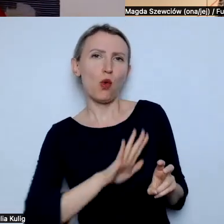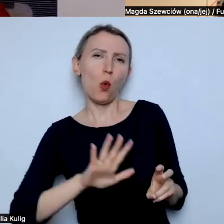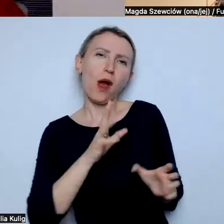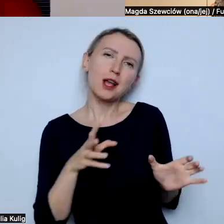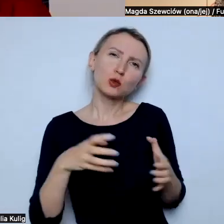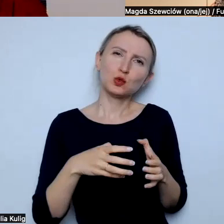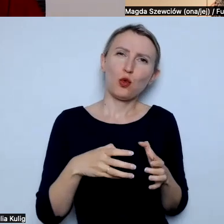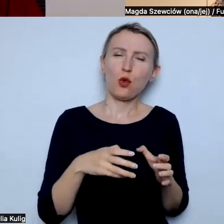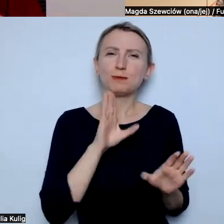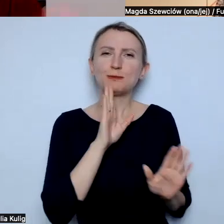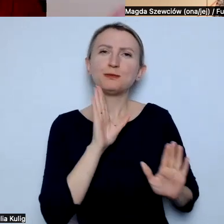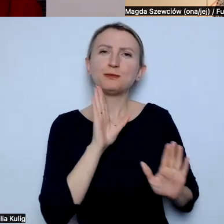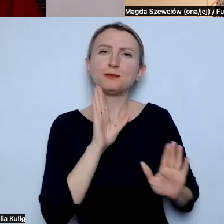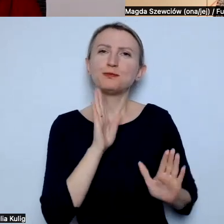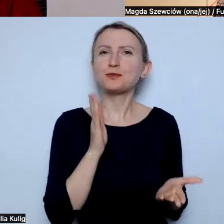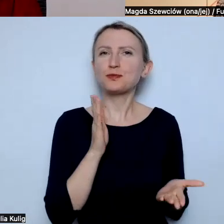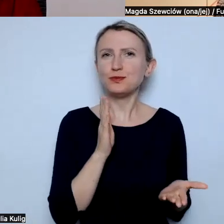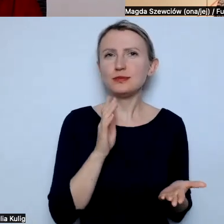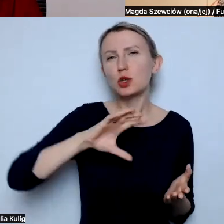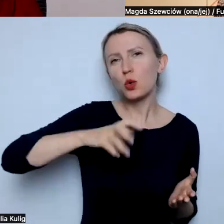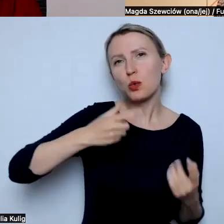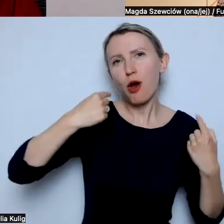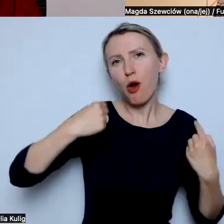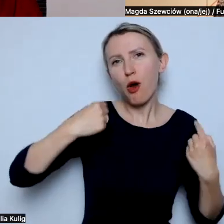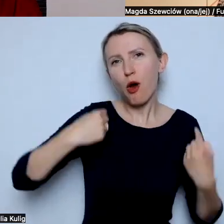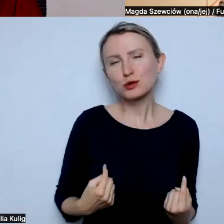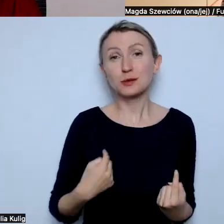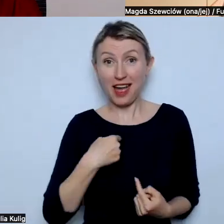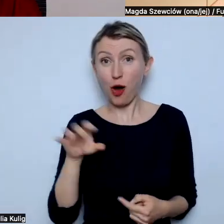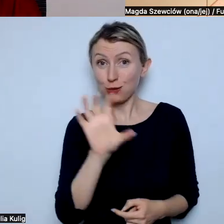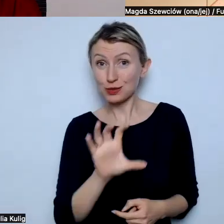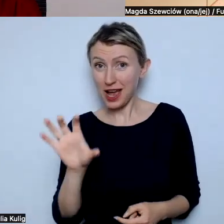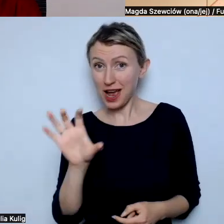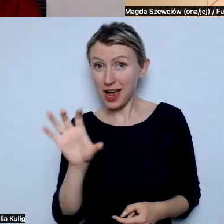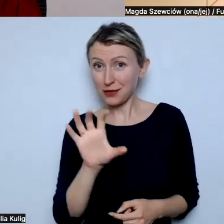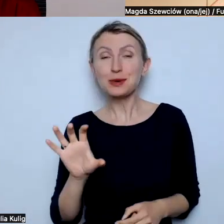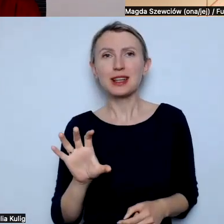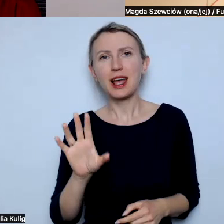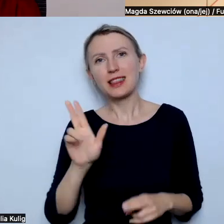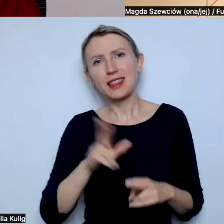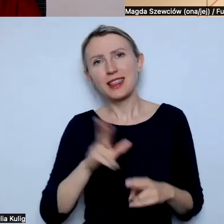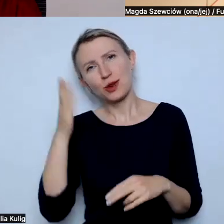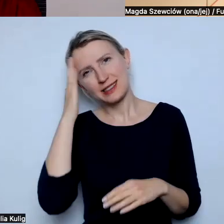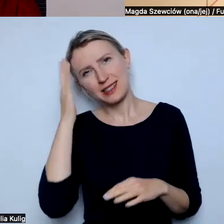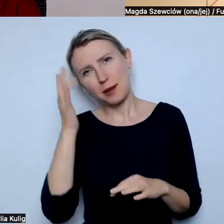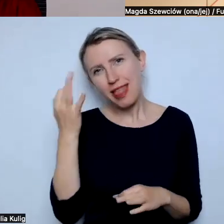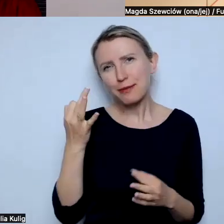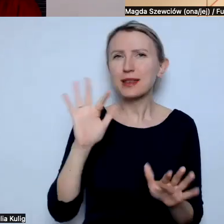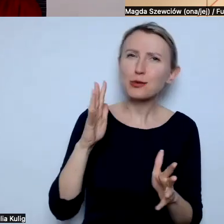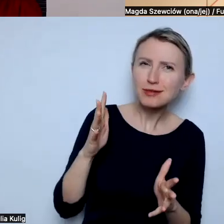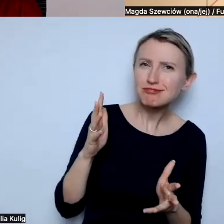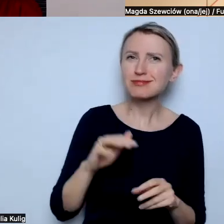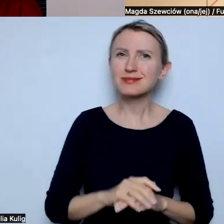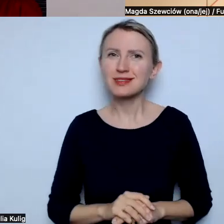grupę osób, które obserwuję, niektórych znam bliżej, niektórych dalej,